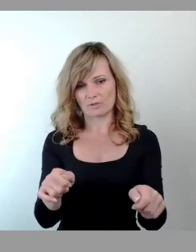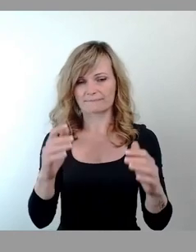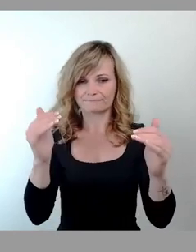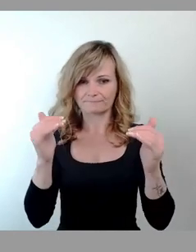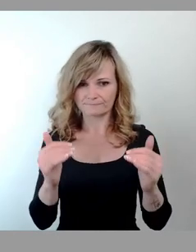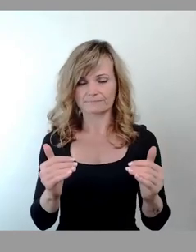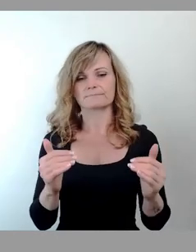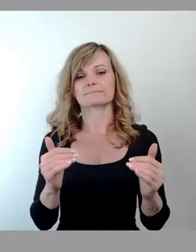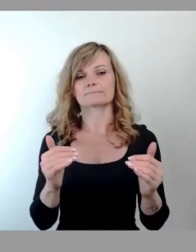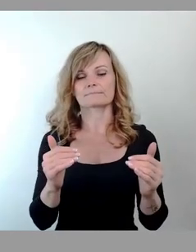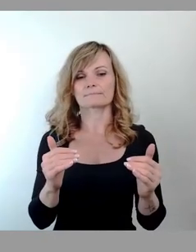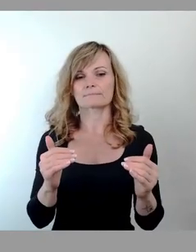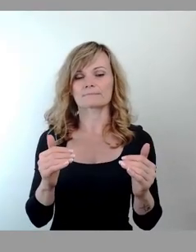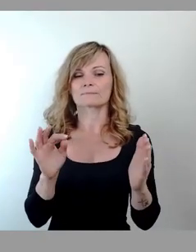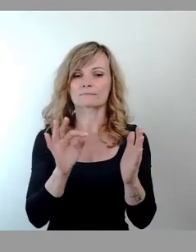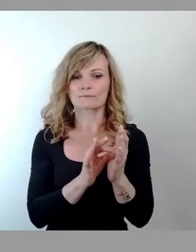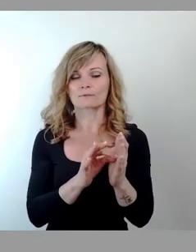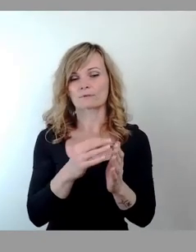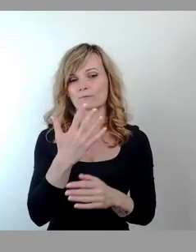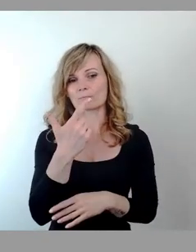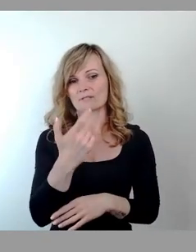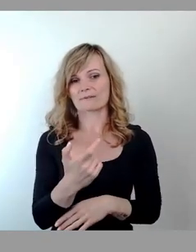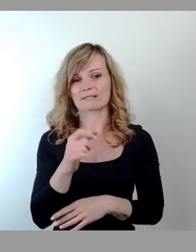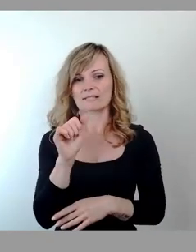Top 25 21.